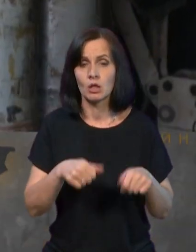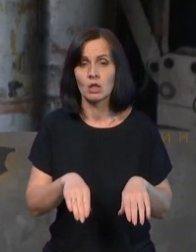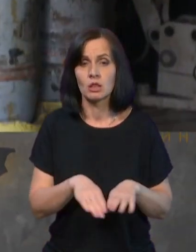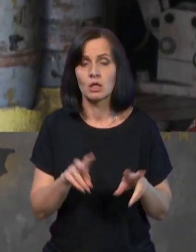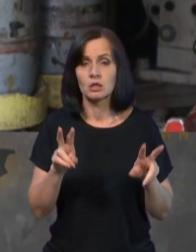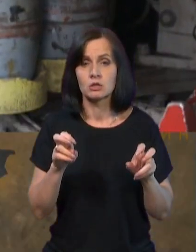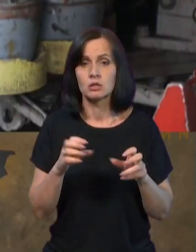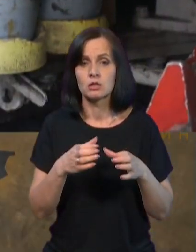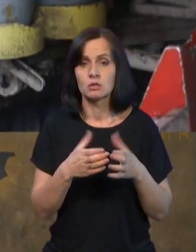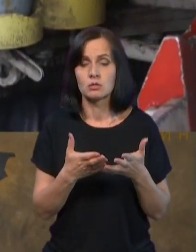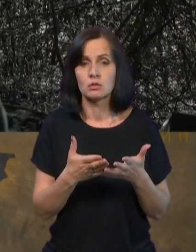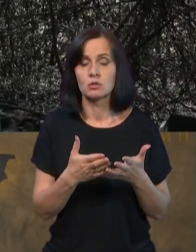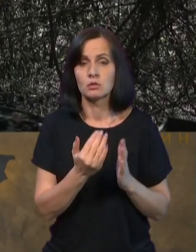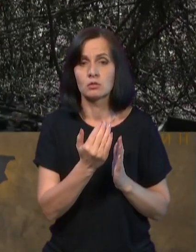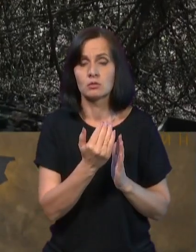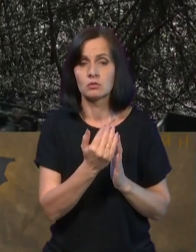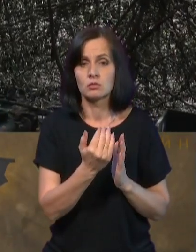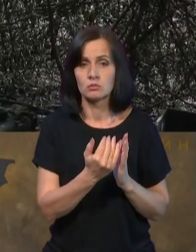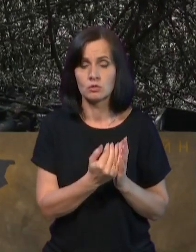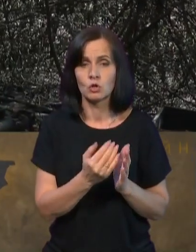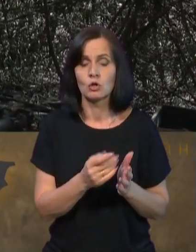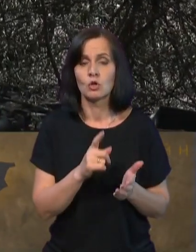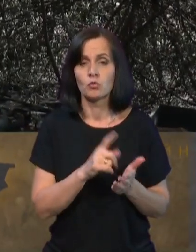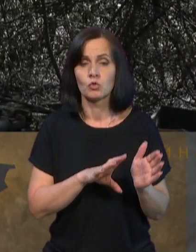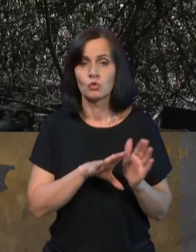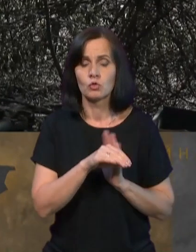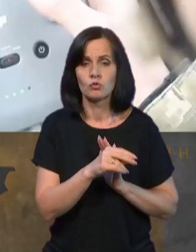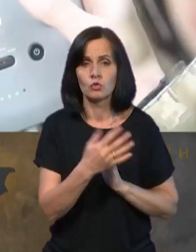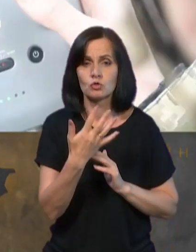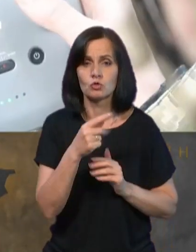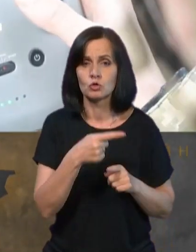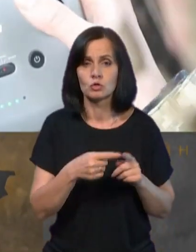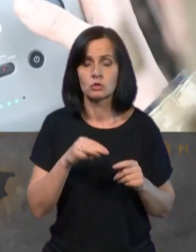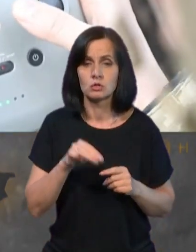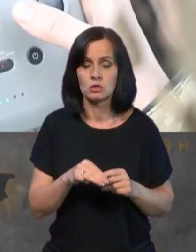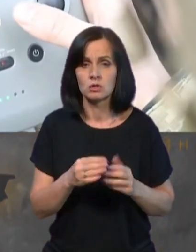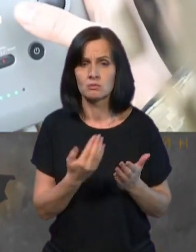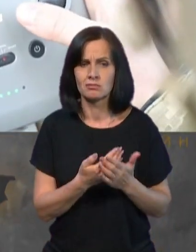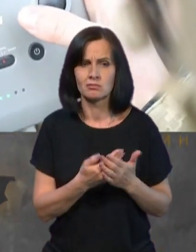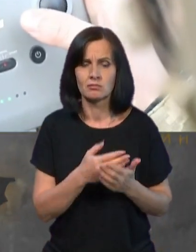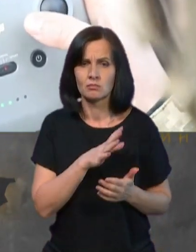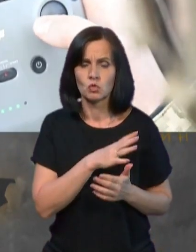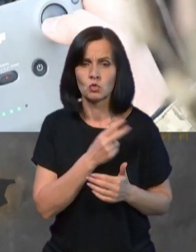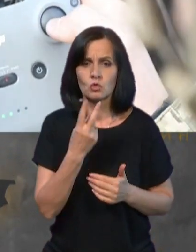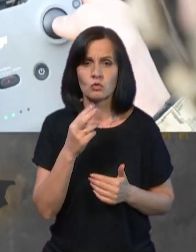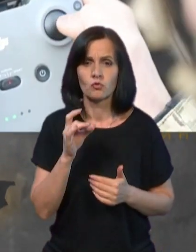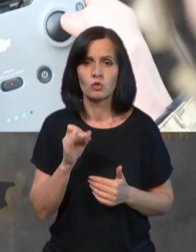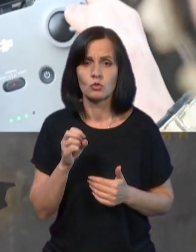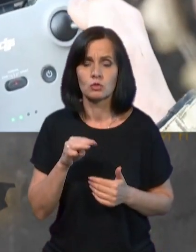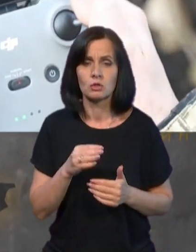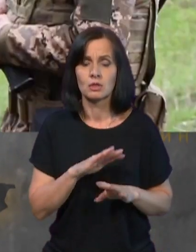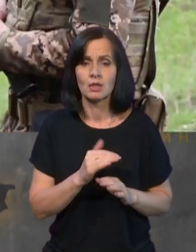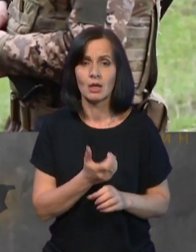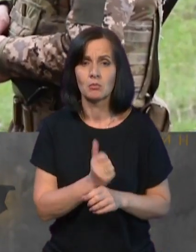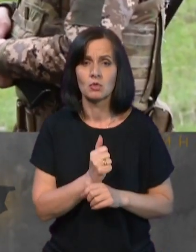бригади, яка за штатним розкладом мала би налічувати 4,5 тисячі, ледь налічувала дві роти, тобто не більше 300